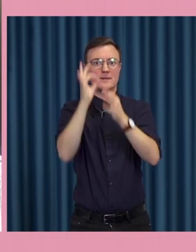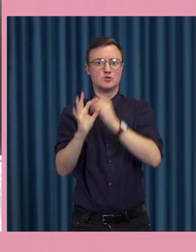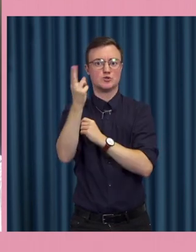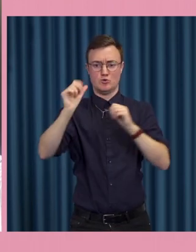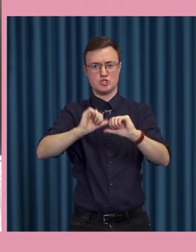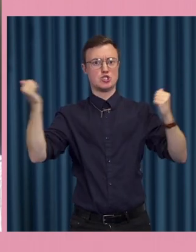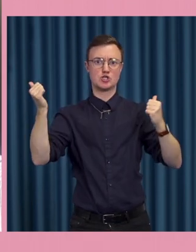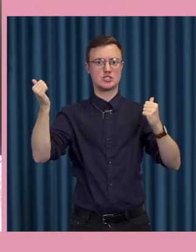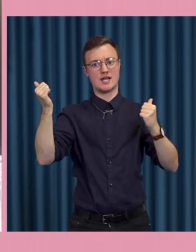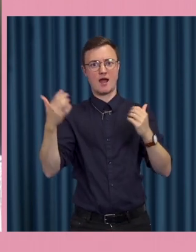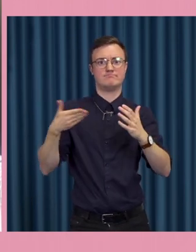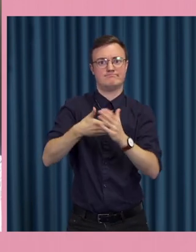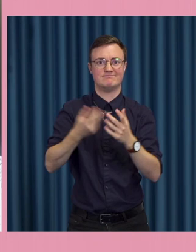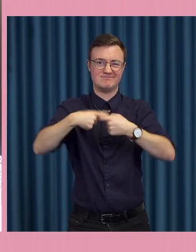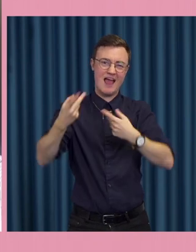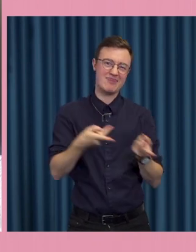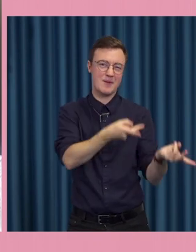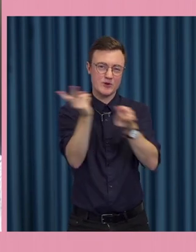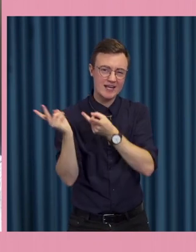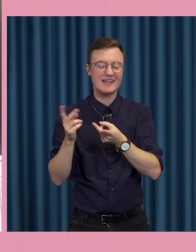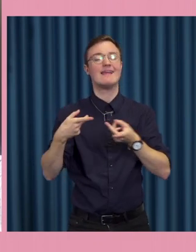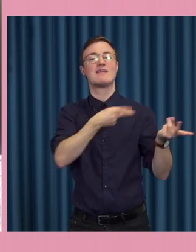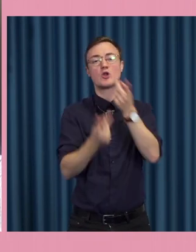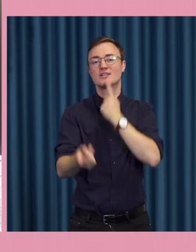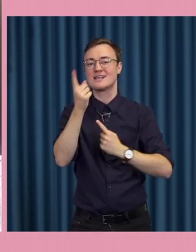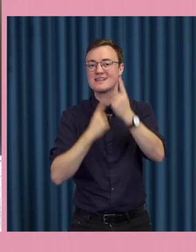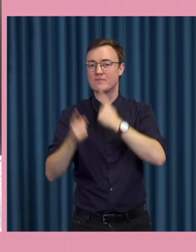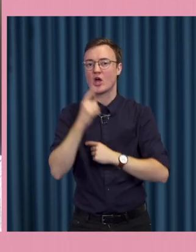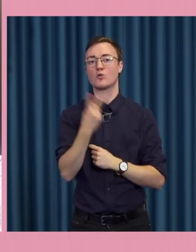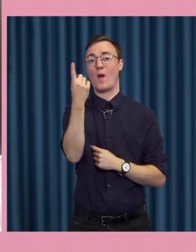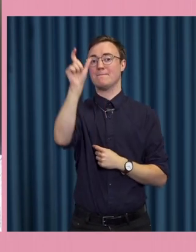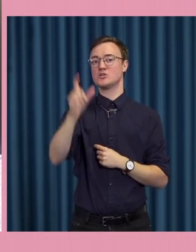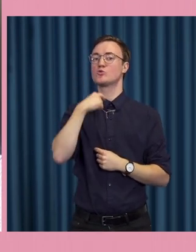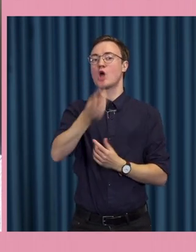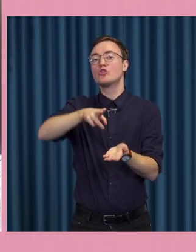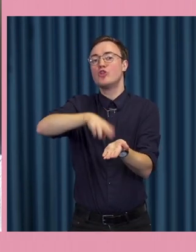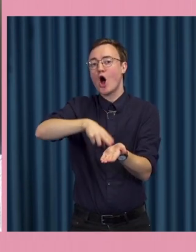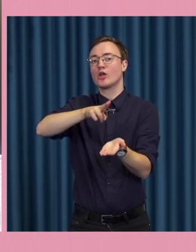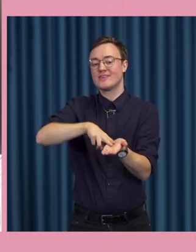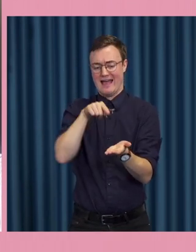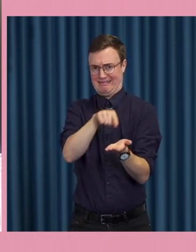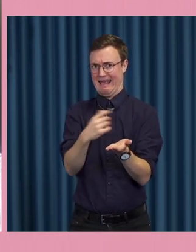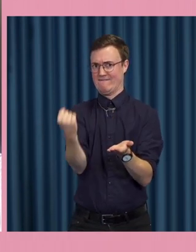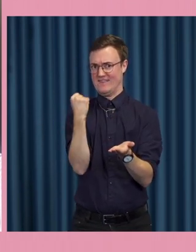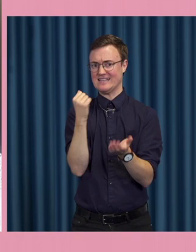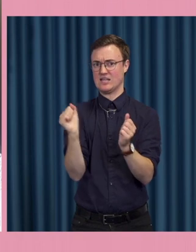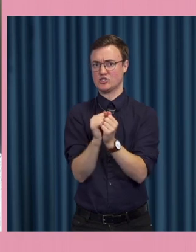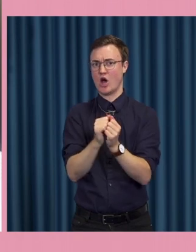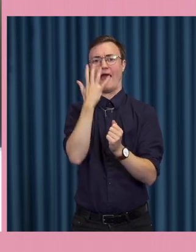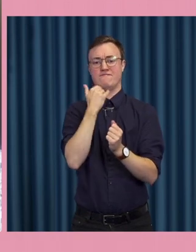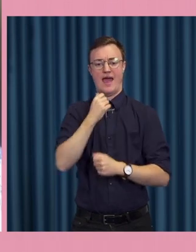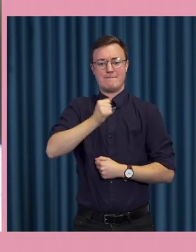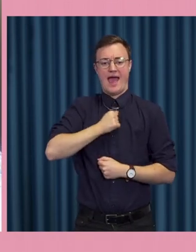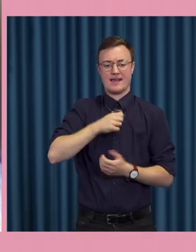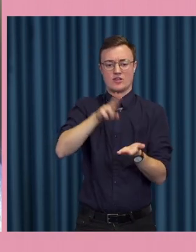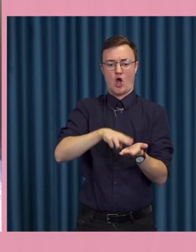liksom demokrati och det demokratiska samtalet då var data uppe som en sån sak den som äger datan